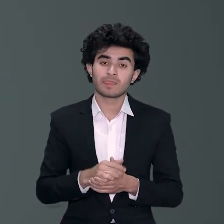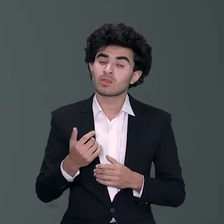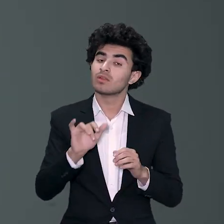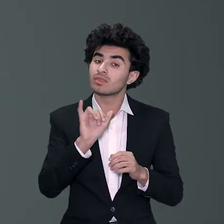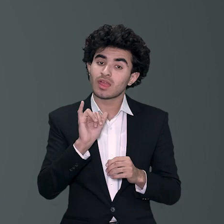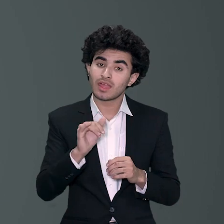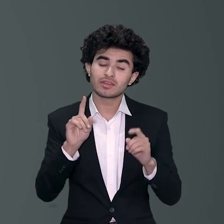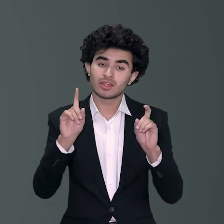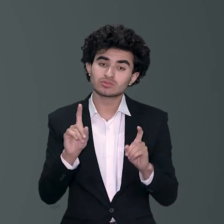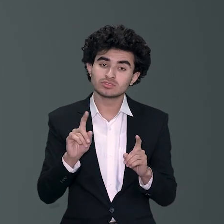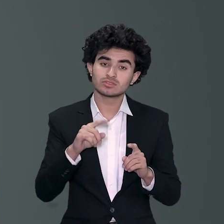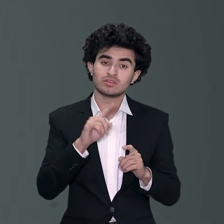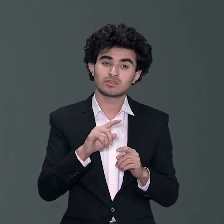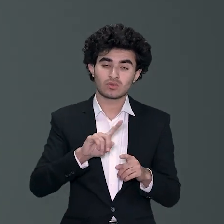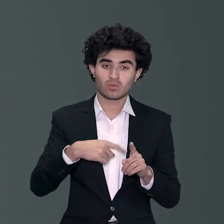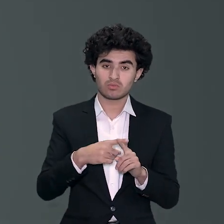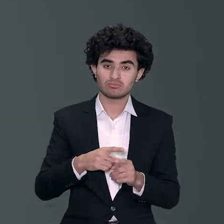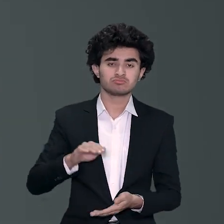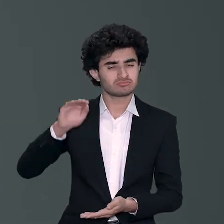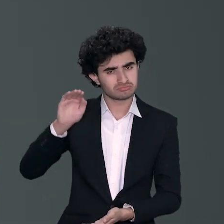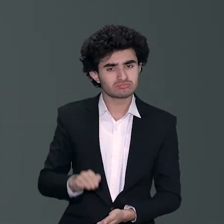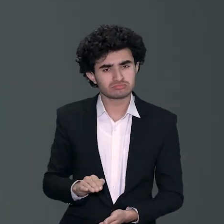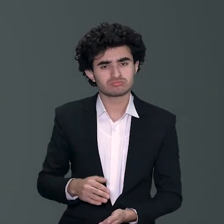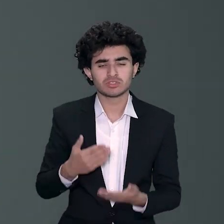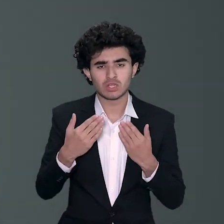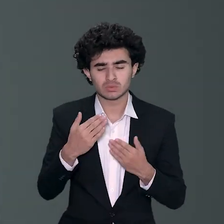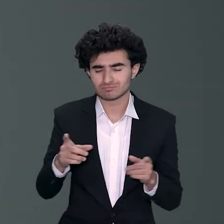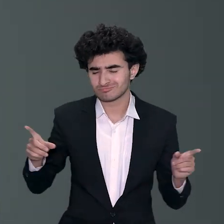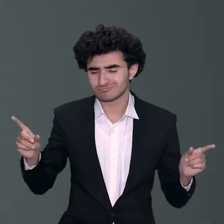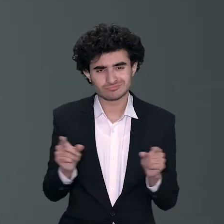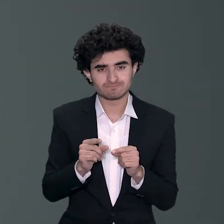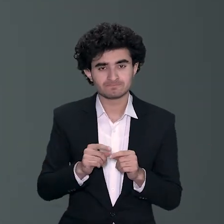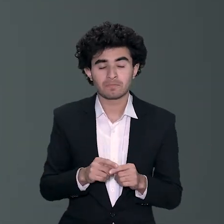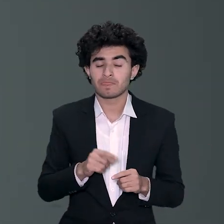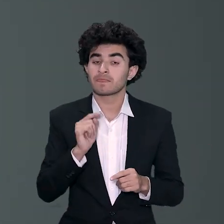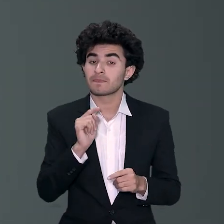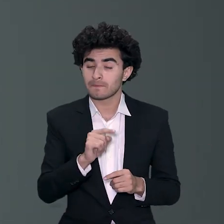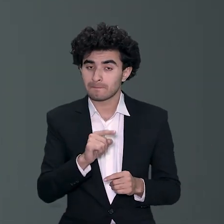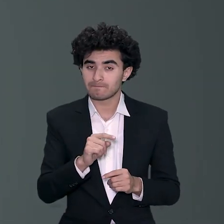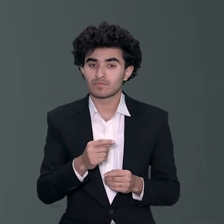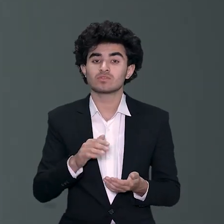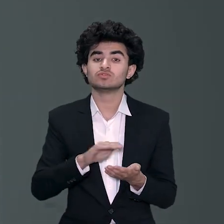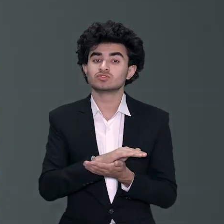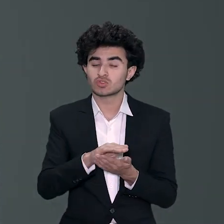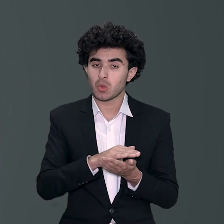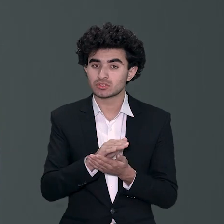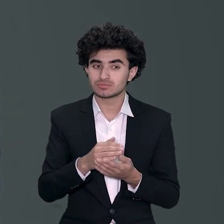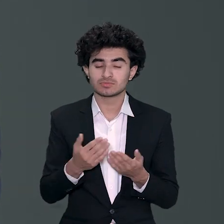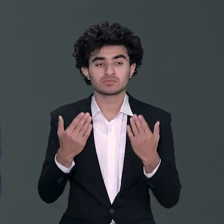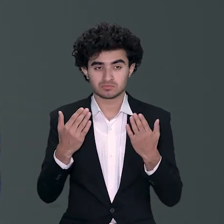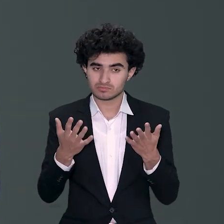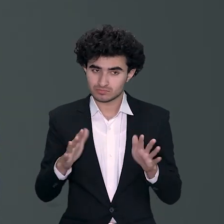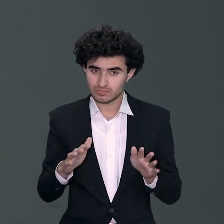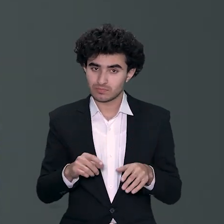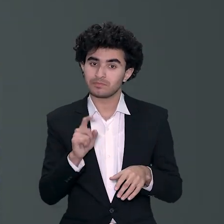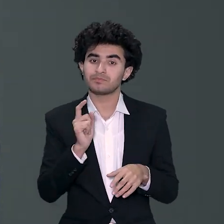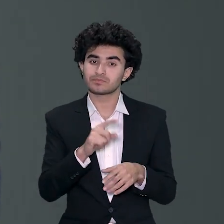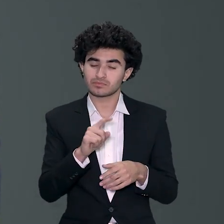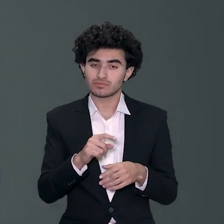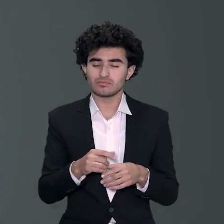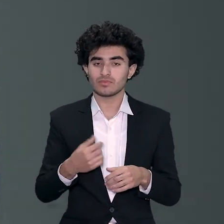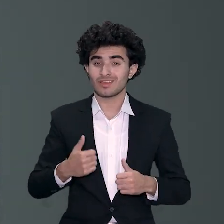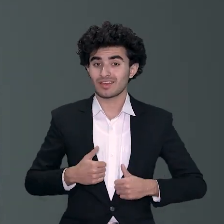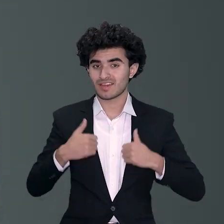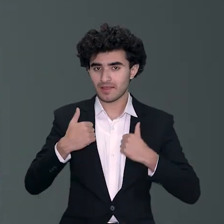سکیں سو یہ وہ تعلیم تھی جس نے اس بچے کو جو خود بچوان میں تارٹ پہ بیٹھ کے پڑا جو scholarship پہ پڑا